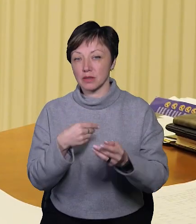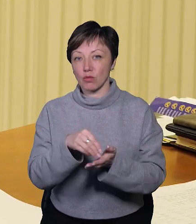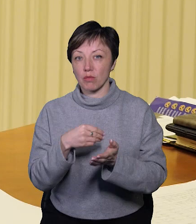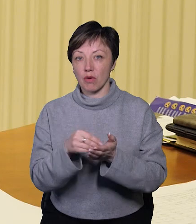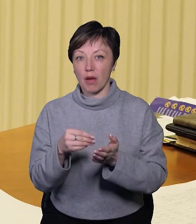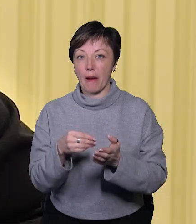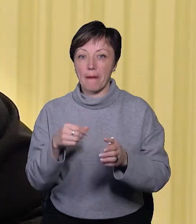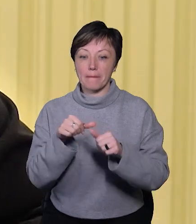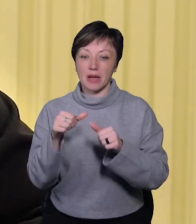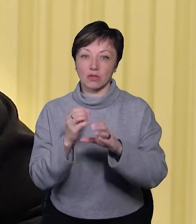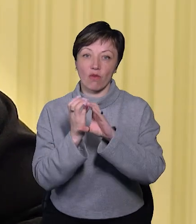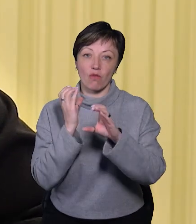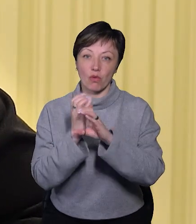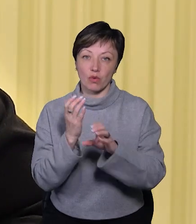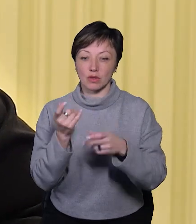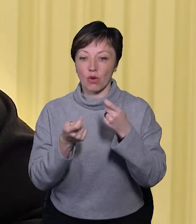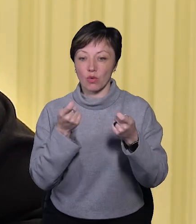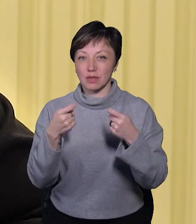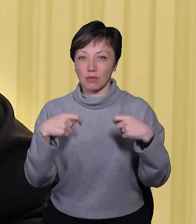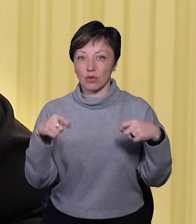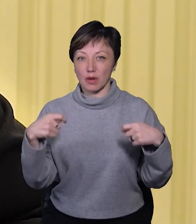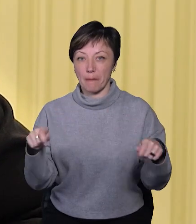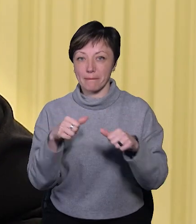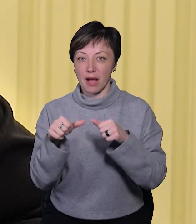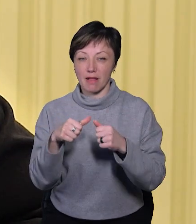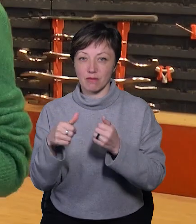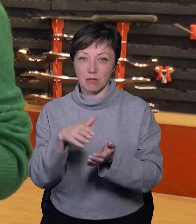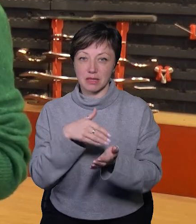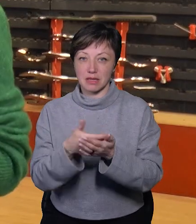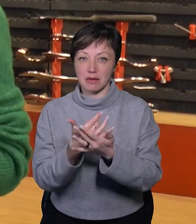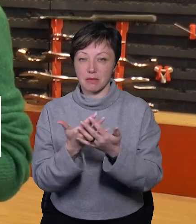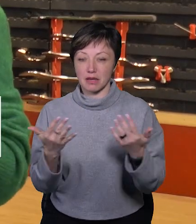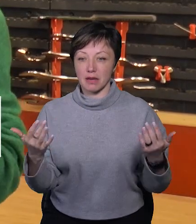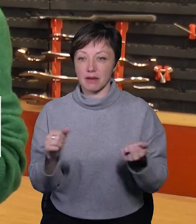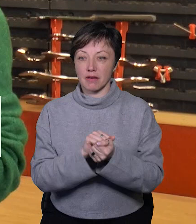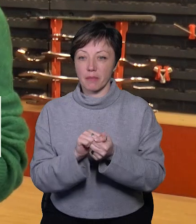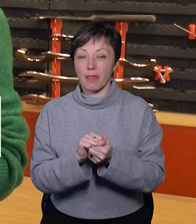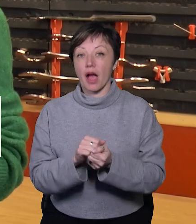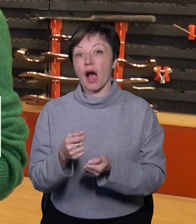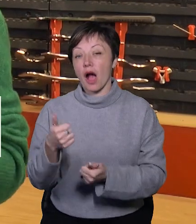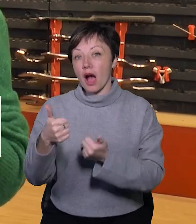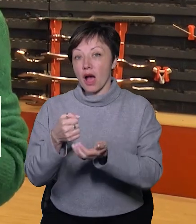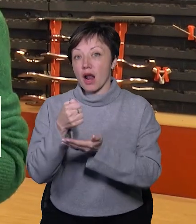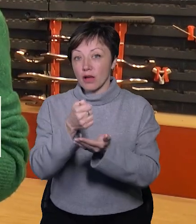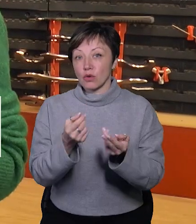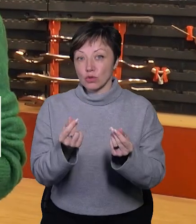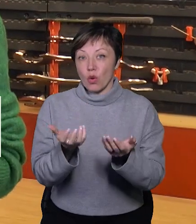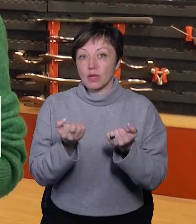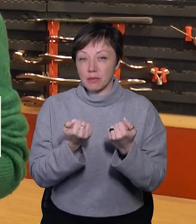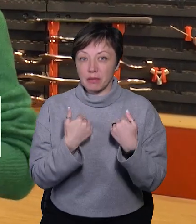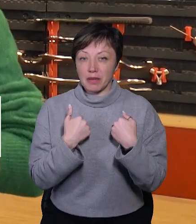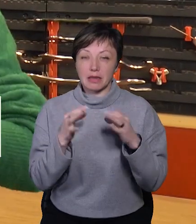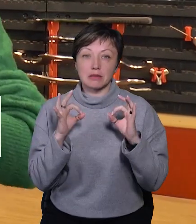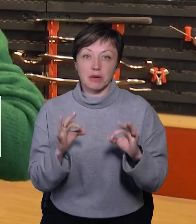бензовозу, будуть займатися рознічною торгівлею паливно-мастильних матеріалів. З однієї сторони, грантові кошти отримали ніби ми, але